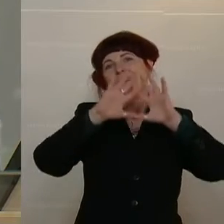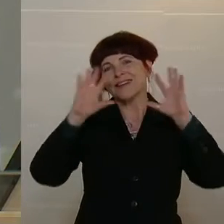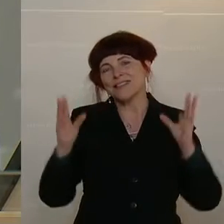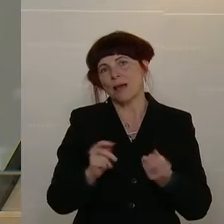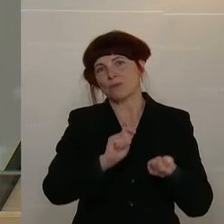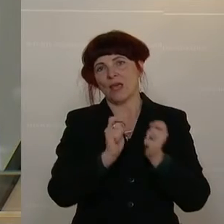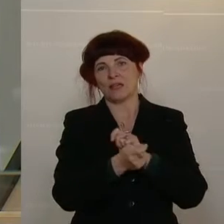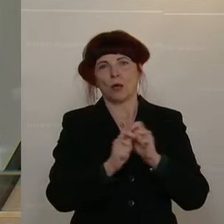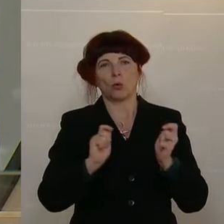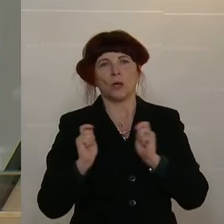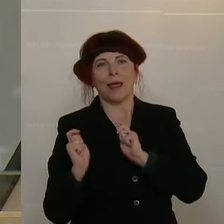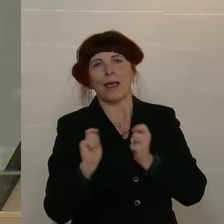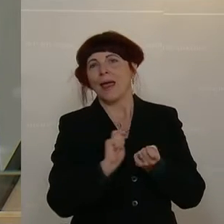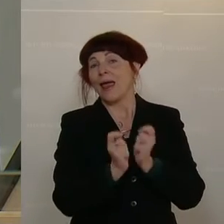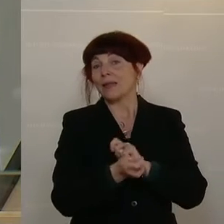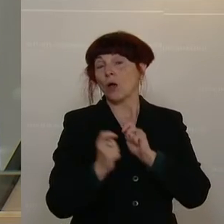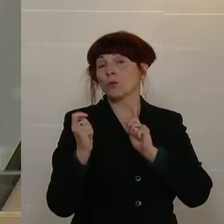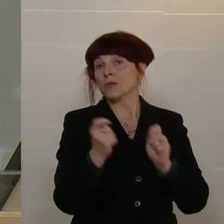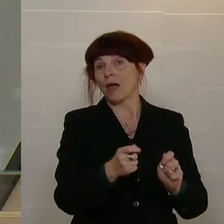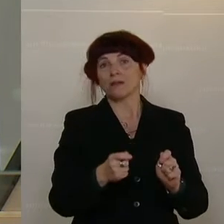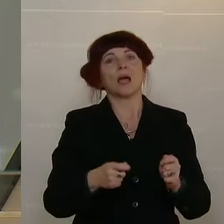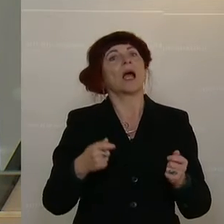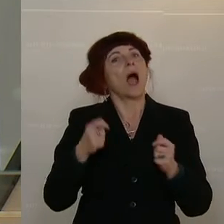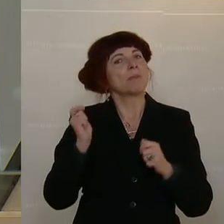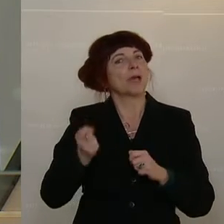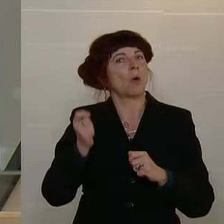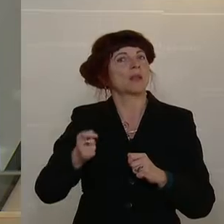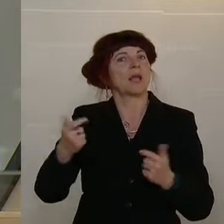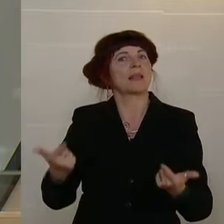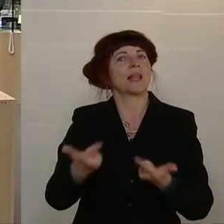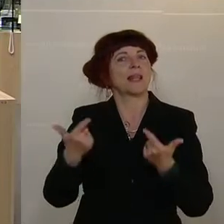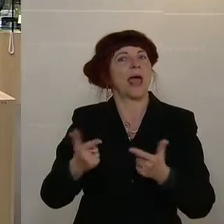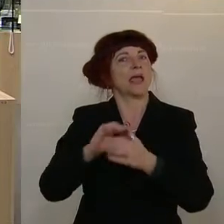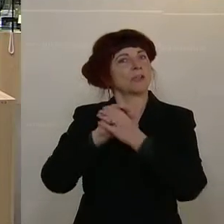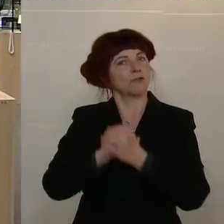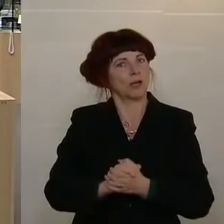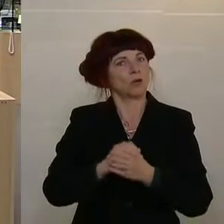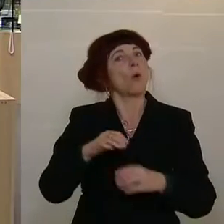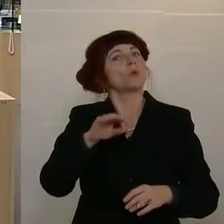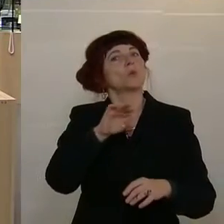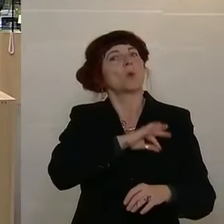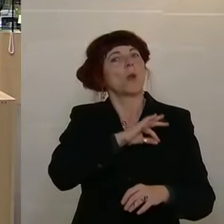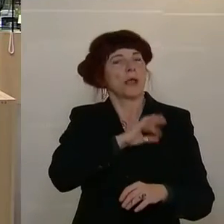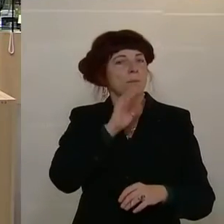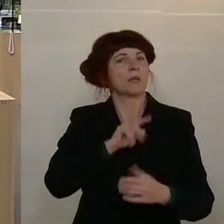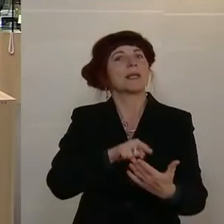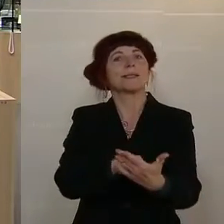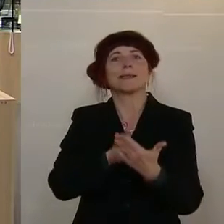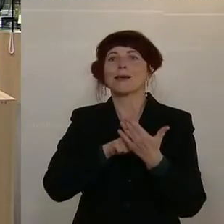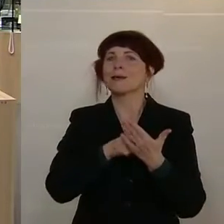Abänderungsantrag der Abgeordneten Leichtfried, Kolleginnen und Kollegen. Wer stimmt dem zu? Den bitte ich um ein Zeichen.